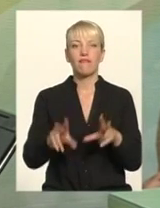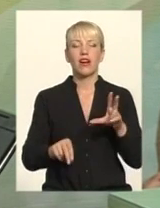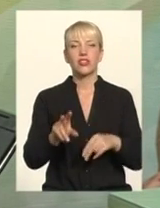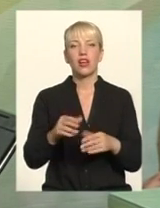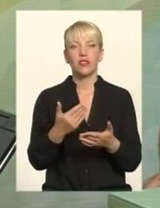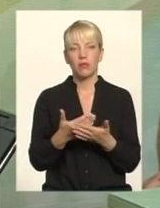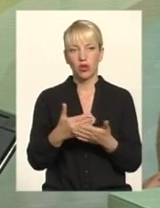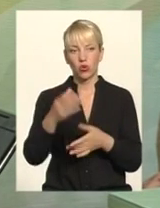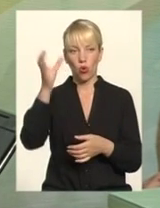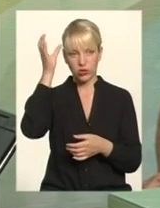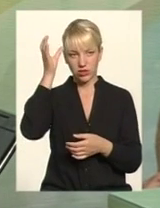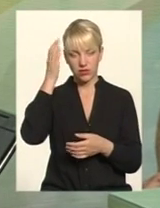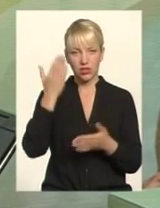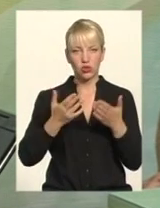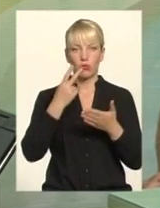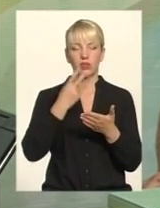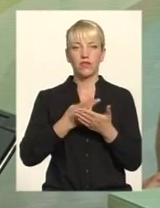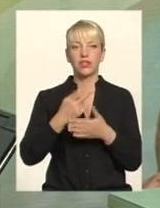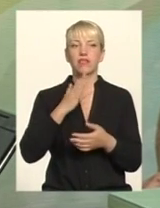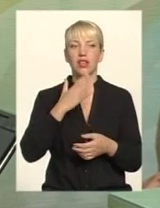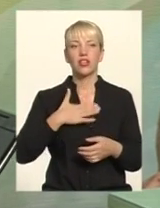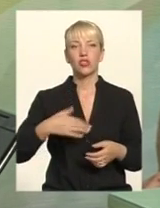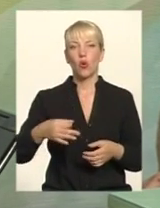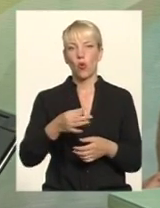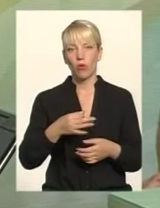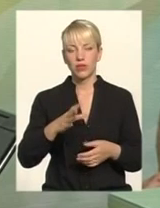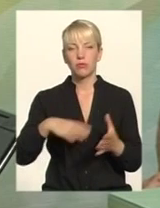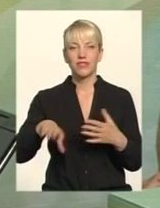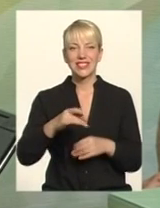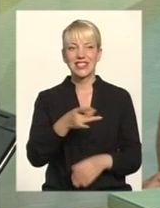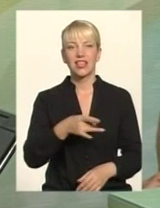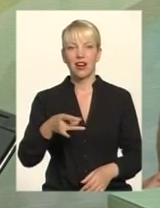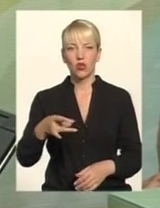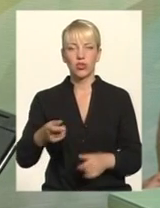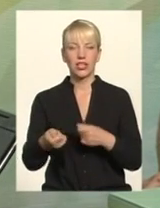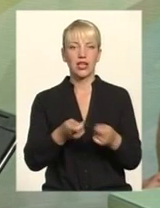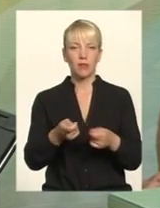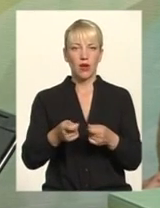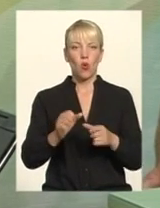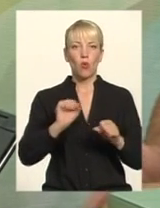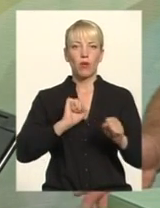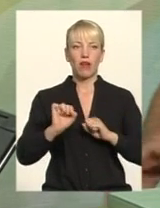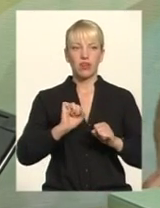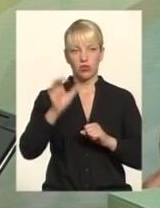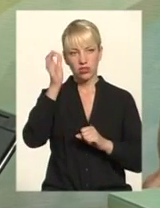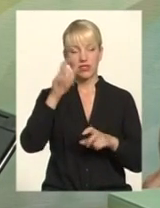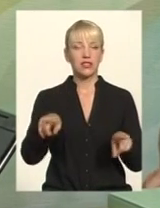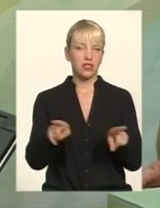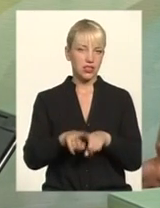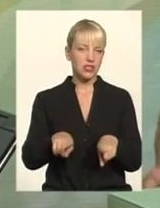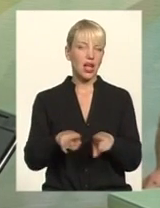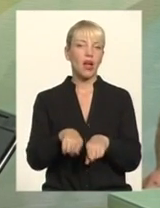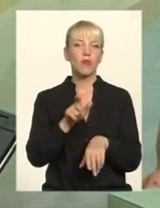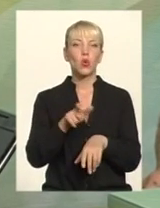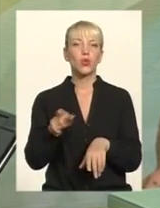освіту Якщо ми подивимося сьогодні в області По всіх районах Керівниками управління освіти Ті самі люди, які були А